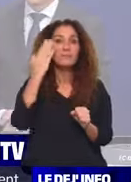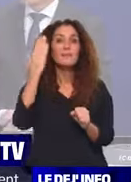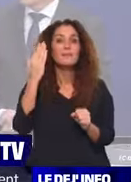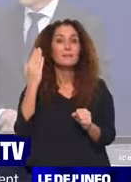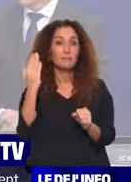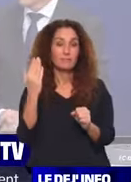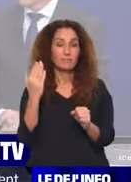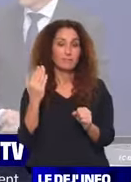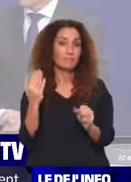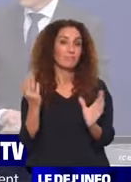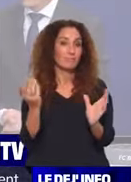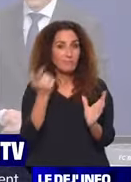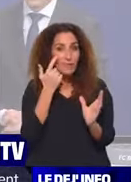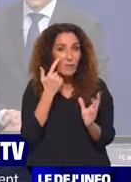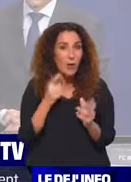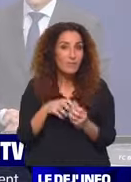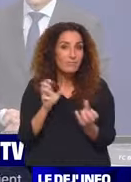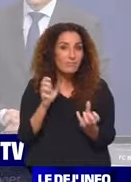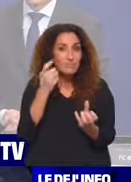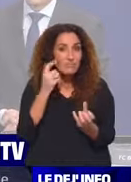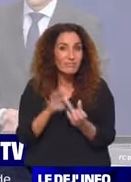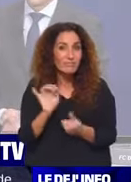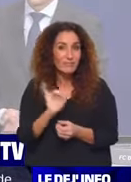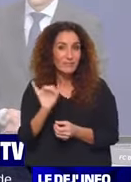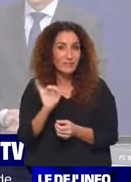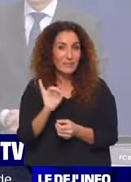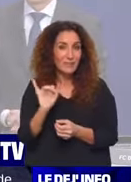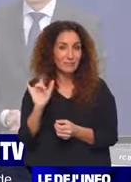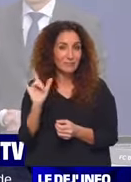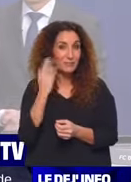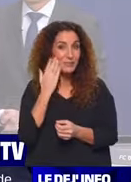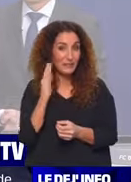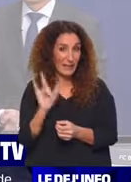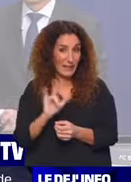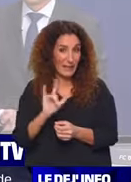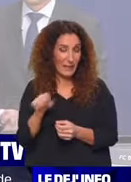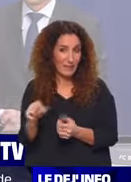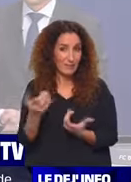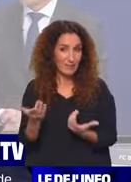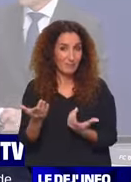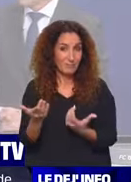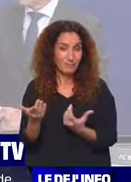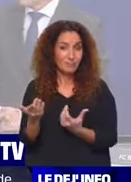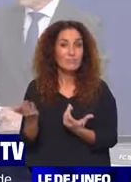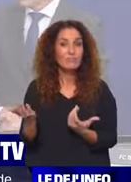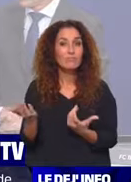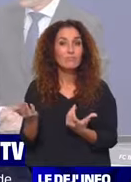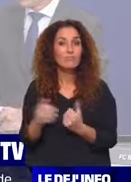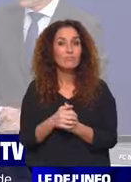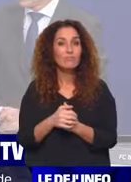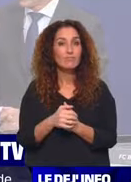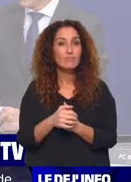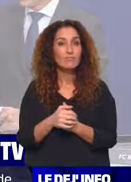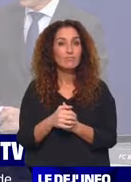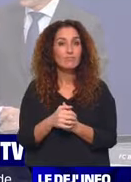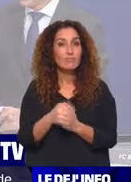la boule qu'Archavine a dans les mains était la Lilloise, puisque vu les adversaires potentiels des Lillois, Benfica, ce serait pas